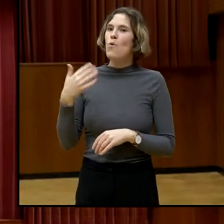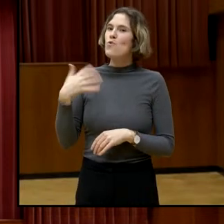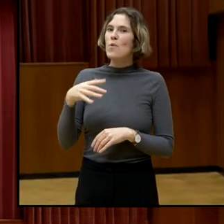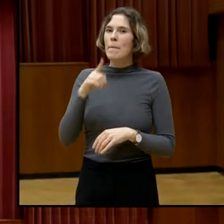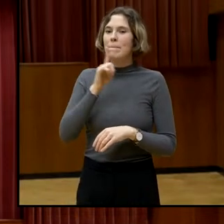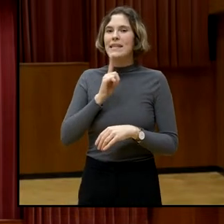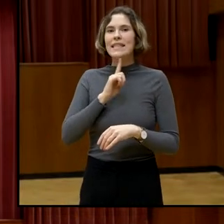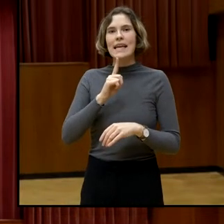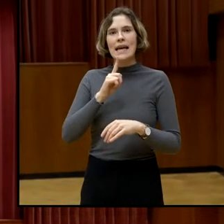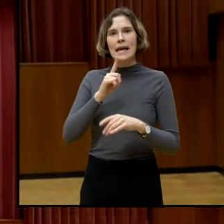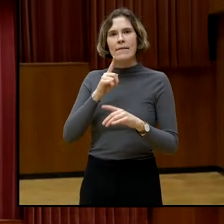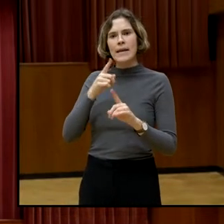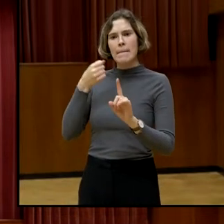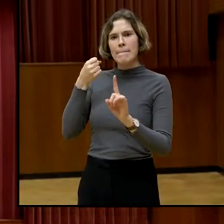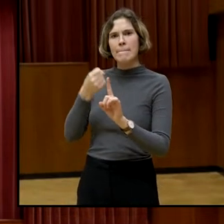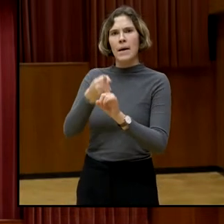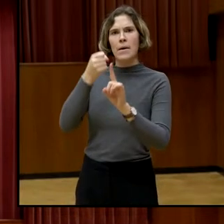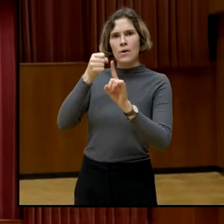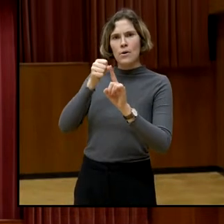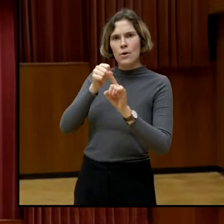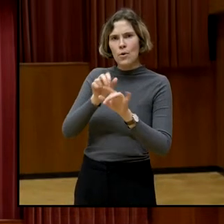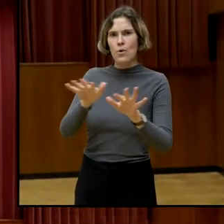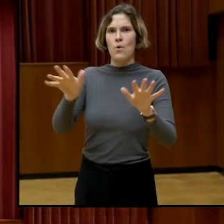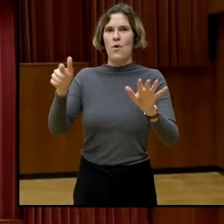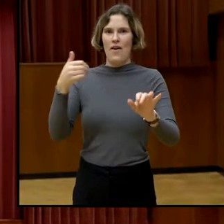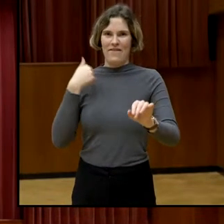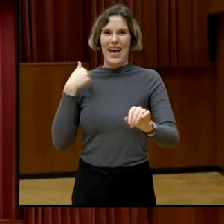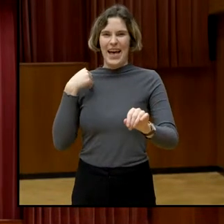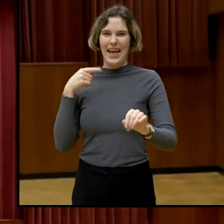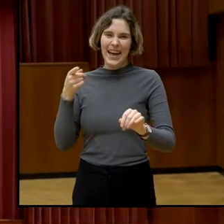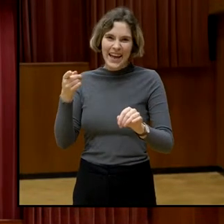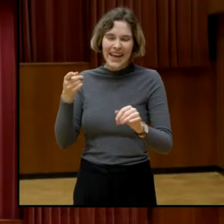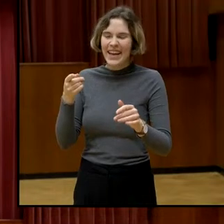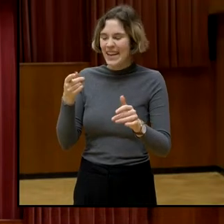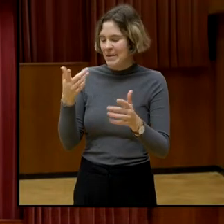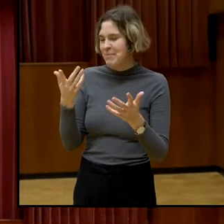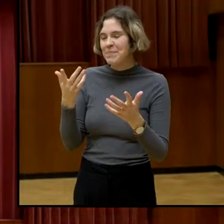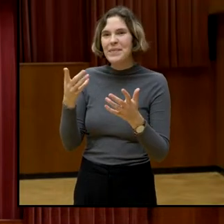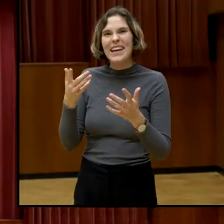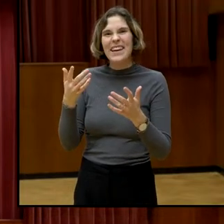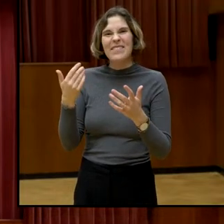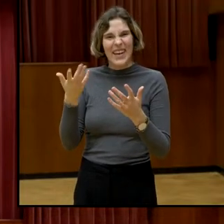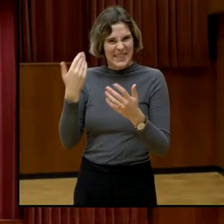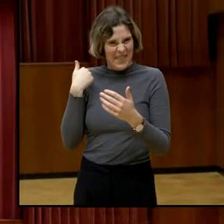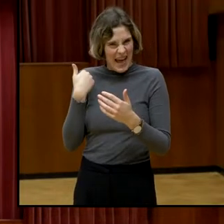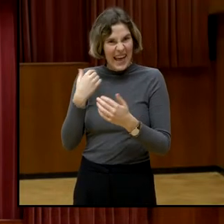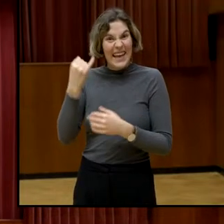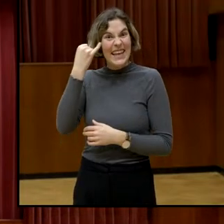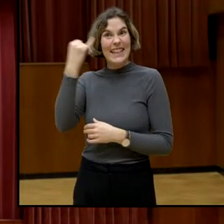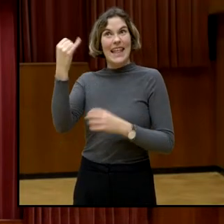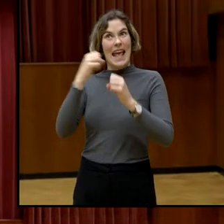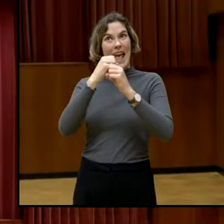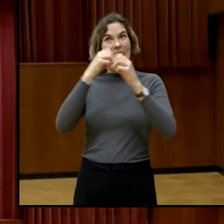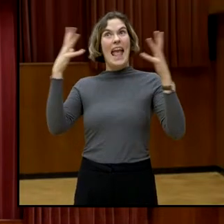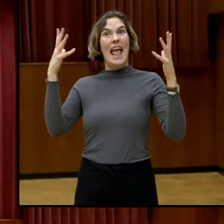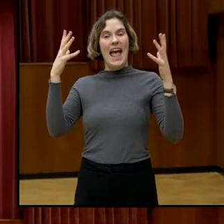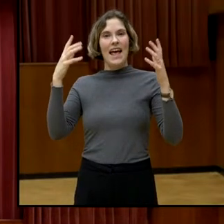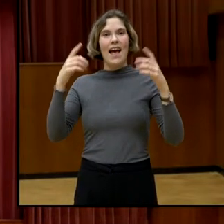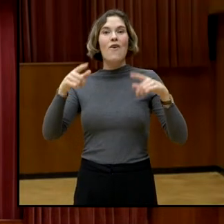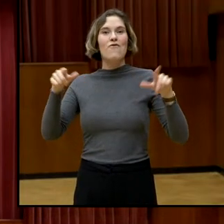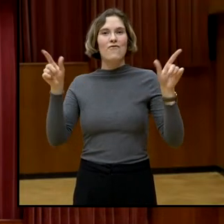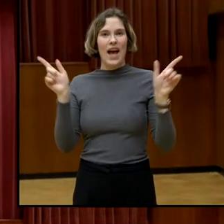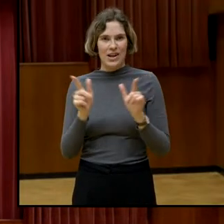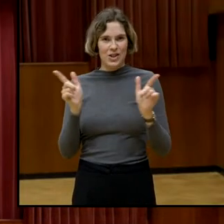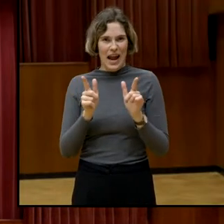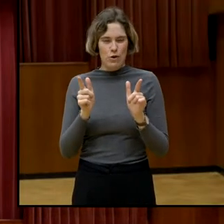bisschen ins Rollen gebracht hat mit dieser, also letztlich mit der Idee und der Veranstaltung. Es wird auch eine